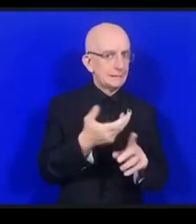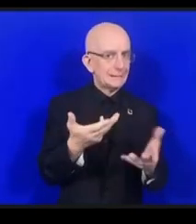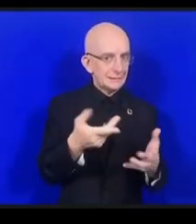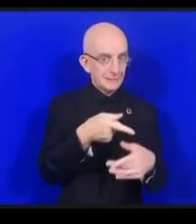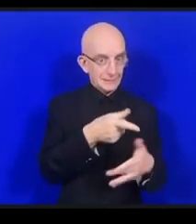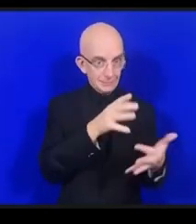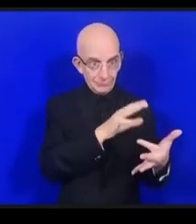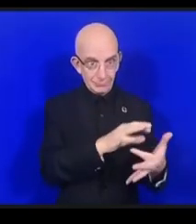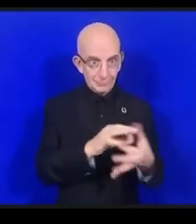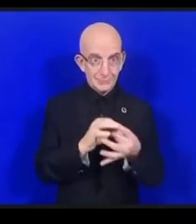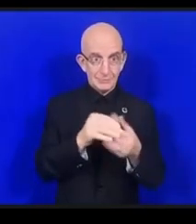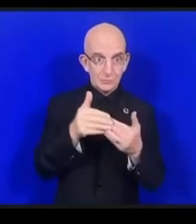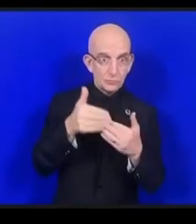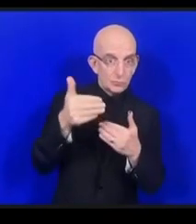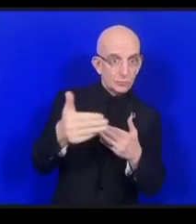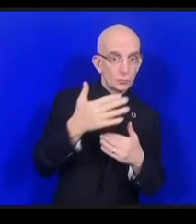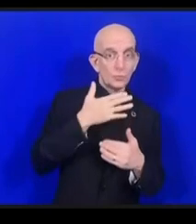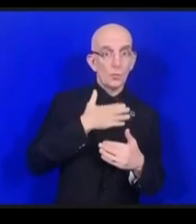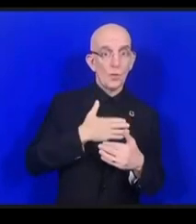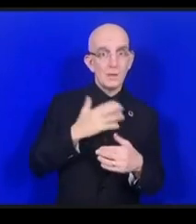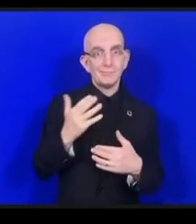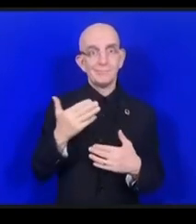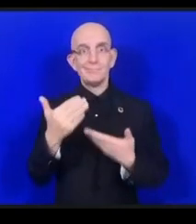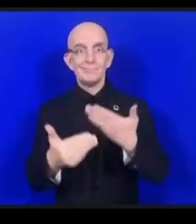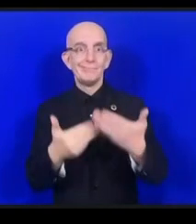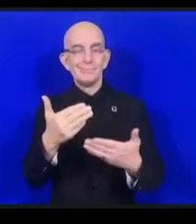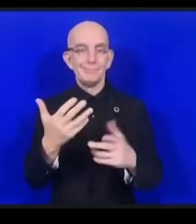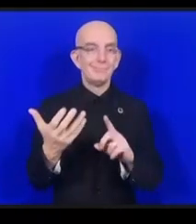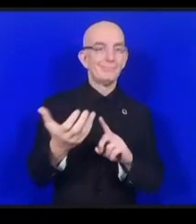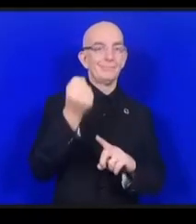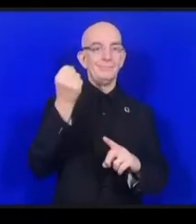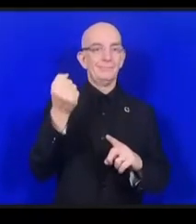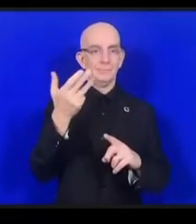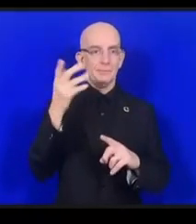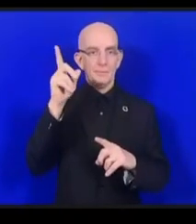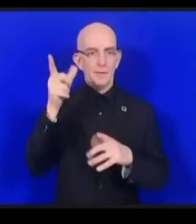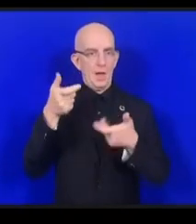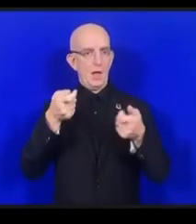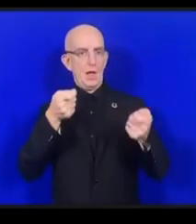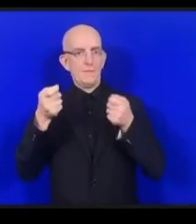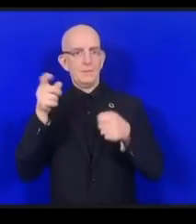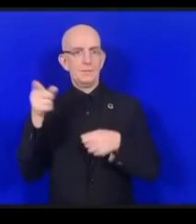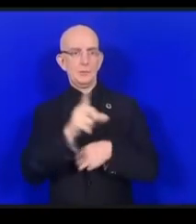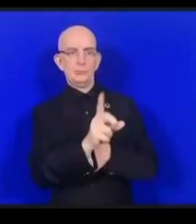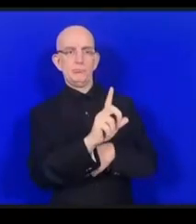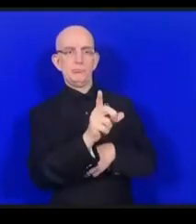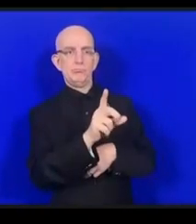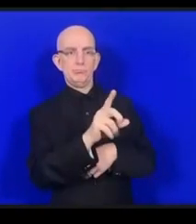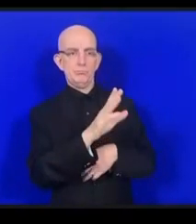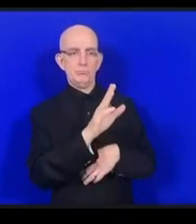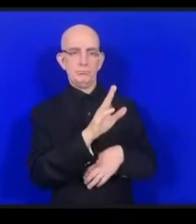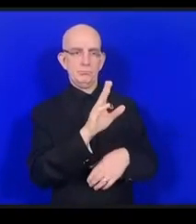il faut faire quelque chose que les gouvernements n'aiment pas particulièrement